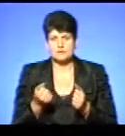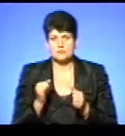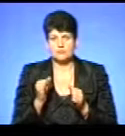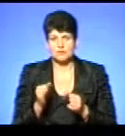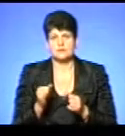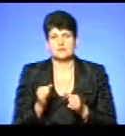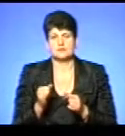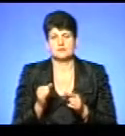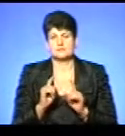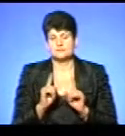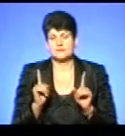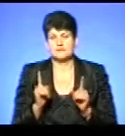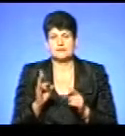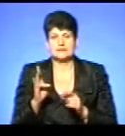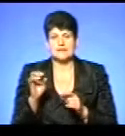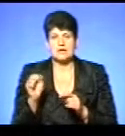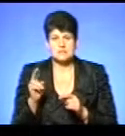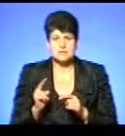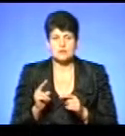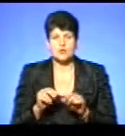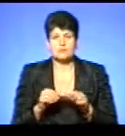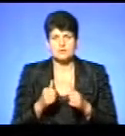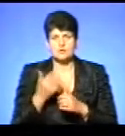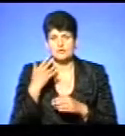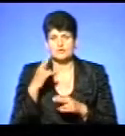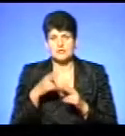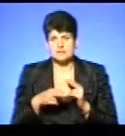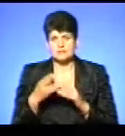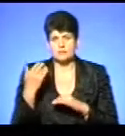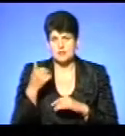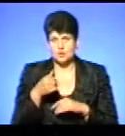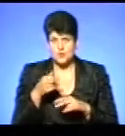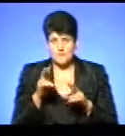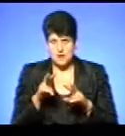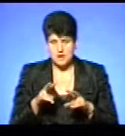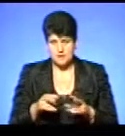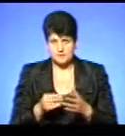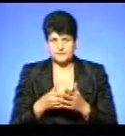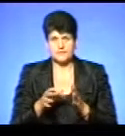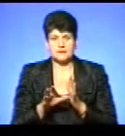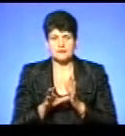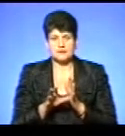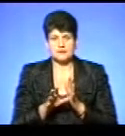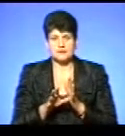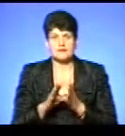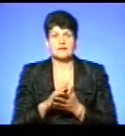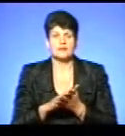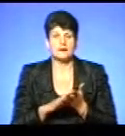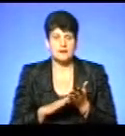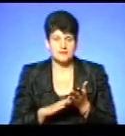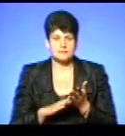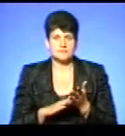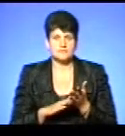Нацкомісії, коли вони наприкінці попереднього року переглянули тариф на електроенергію і додалі майже